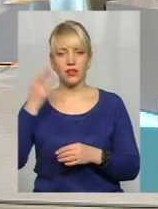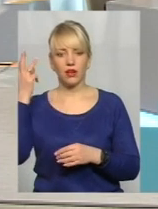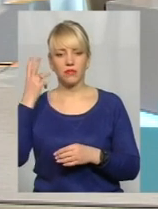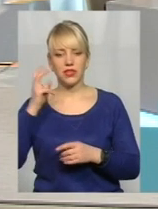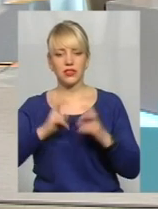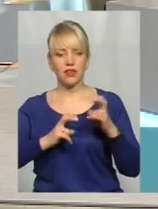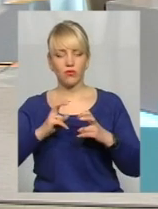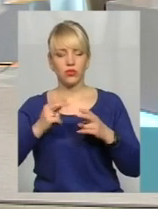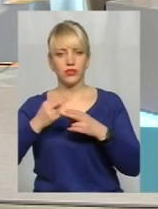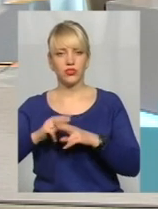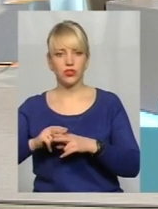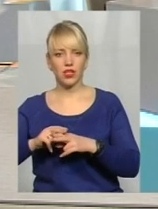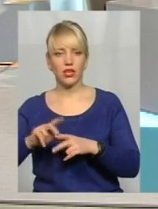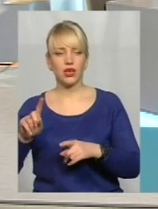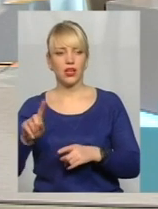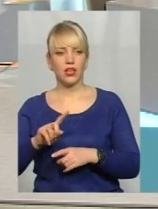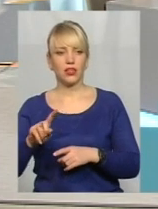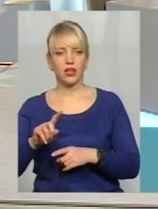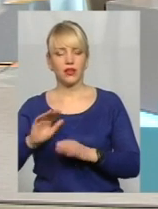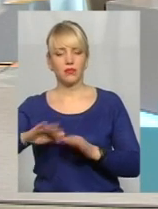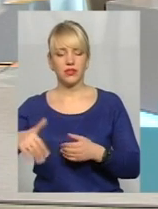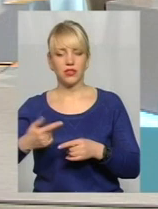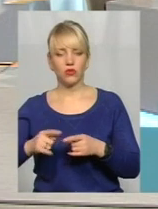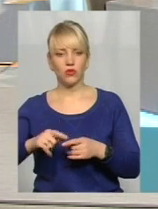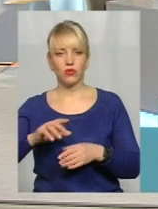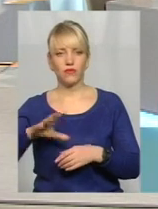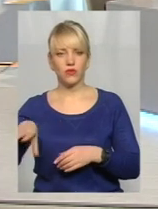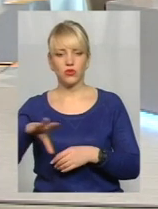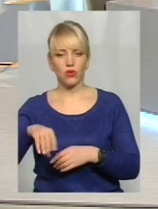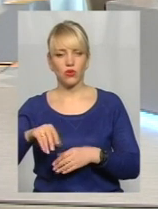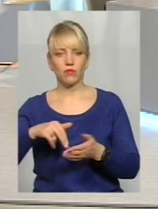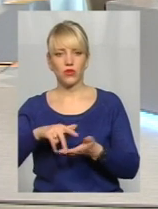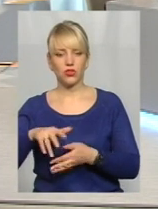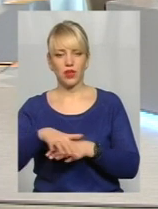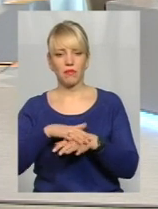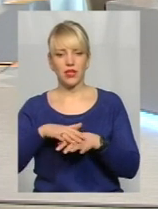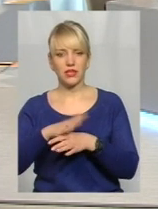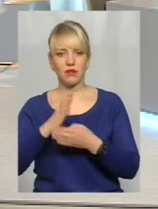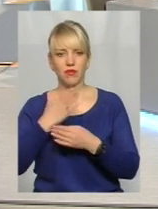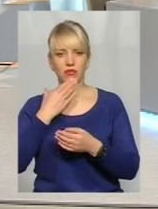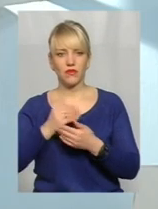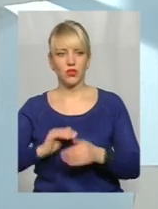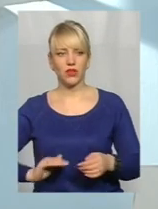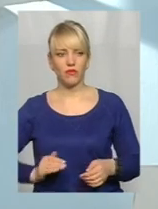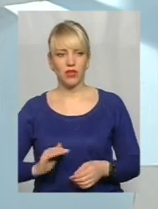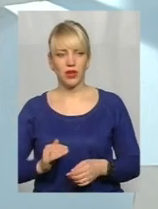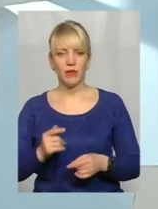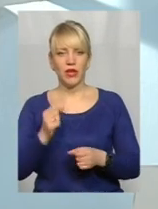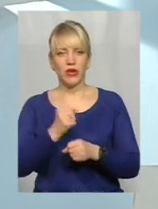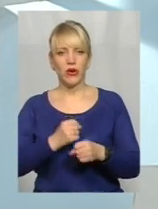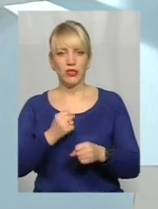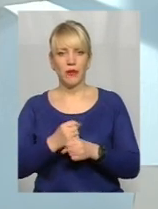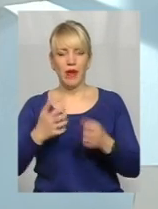і інженери, які після того всього пройшли базар і зараз вже мають свої фірми, розробляють статкування.